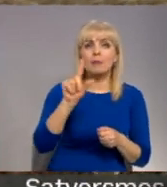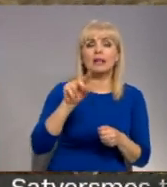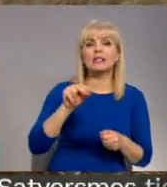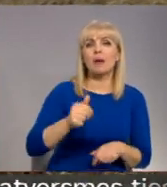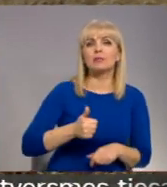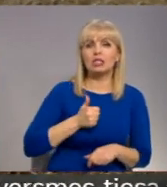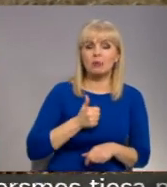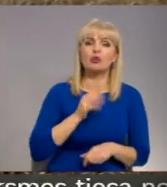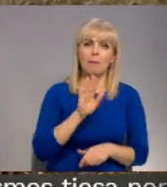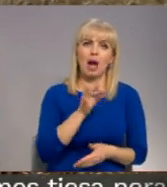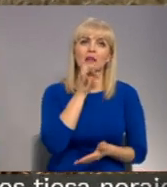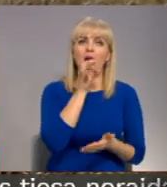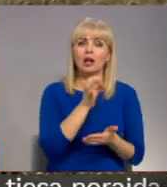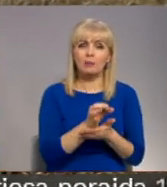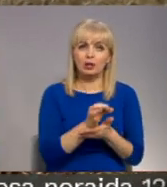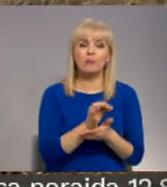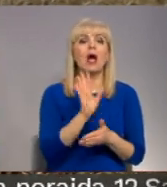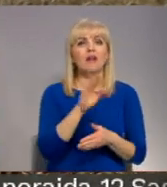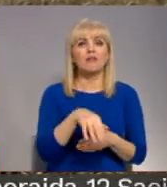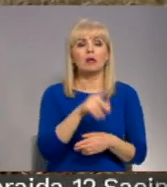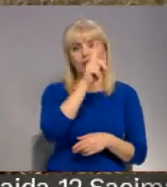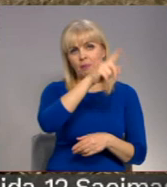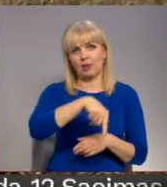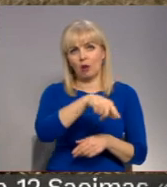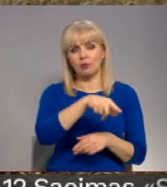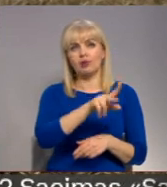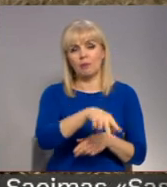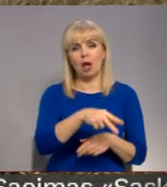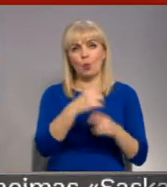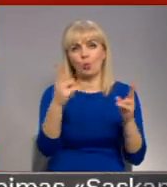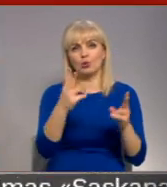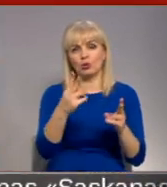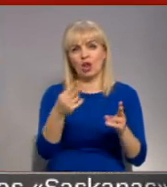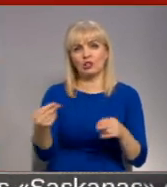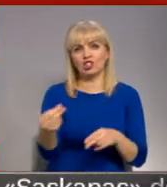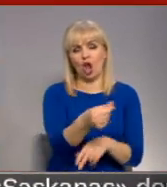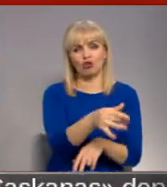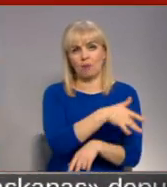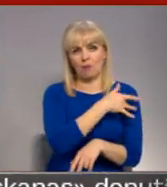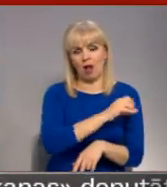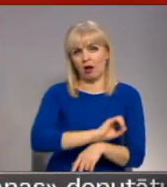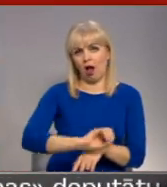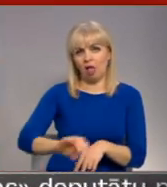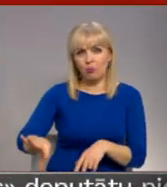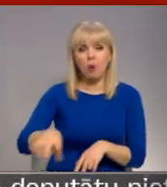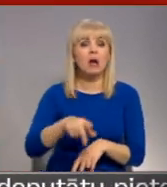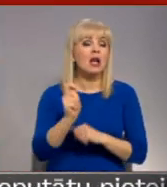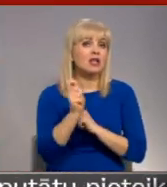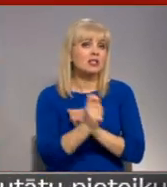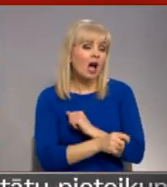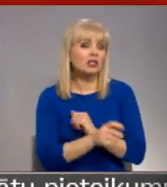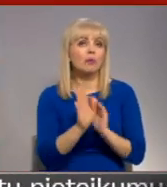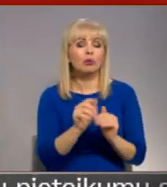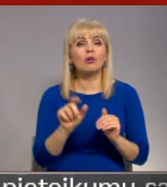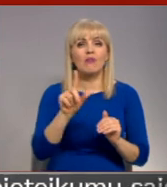īpašnieku atbildība un iespējams, pat jāpiedzena izmaksas par ugunsgrāka dzēšanu. Ja sankcijas būtu